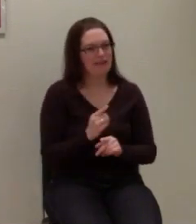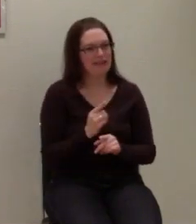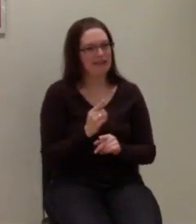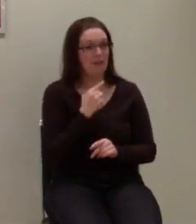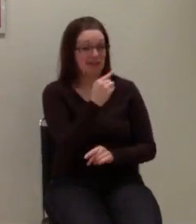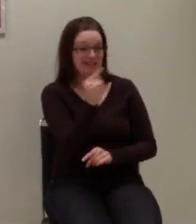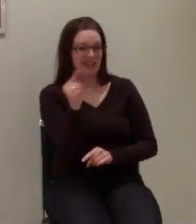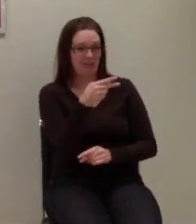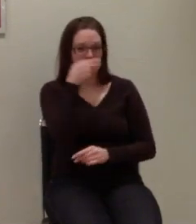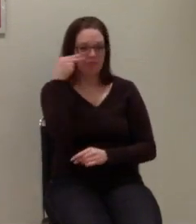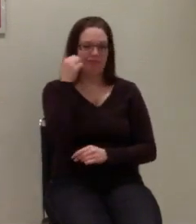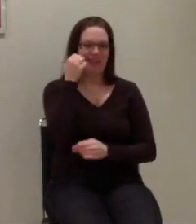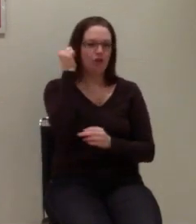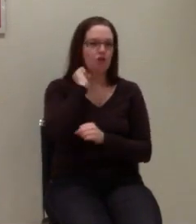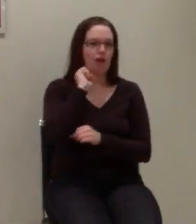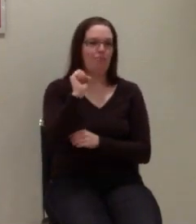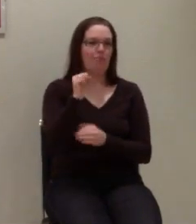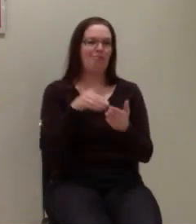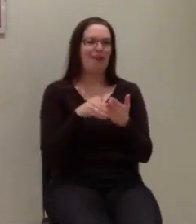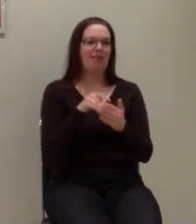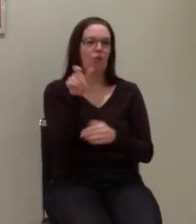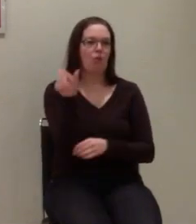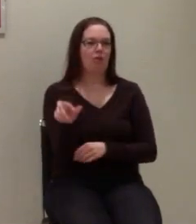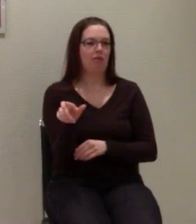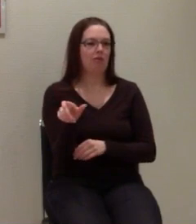behindert zu begreifen. sie sind halt alt